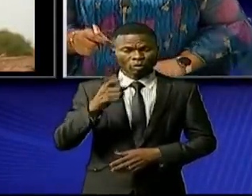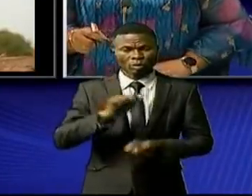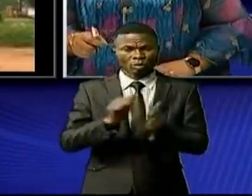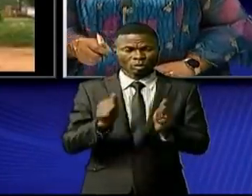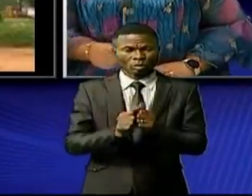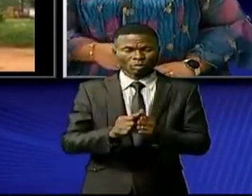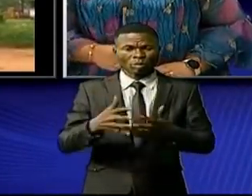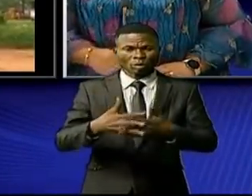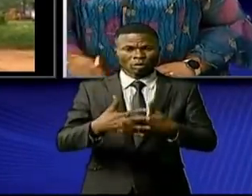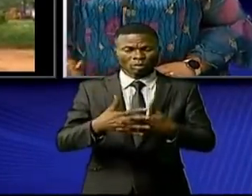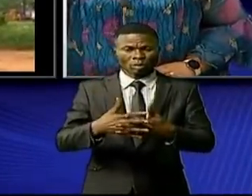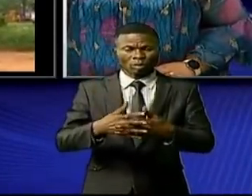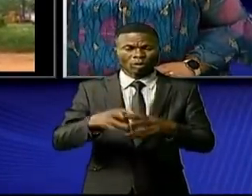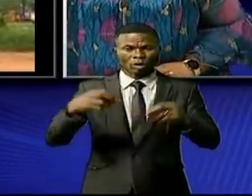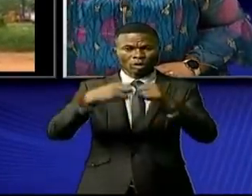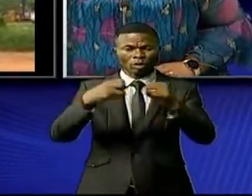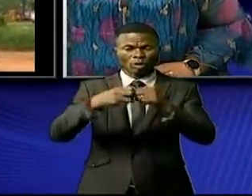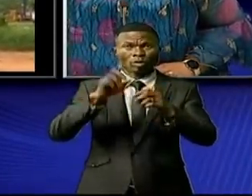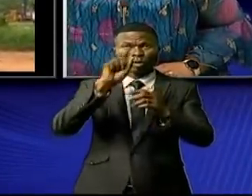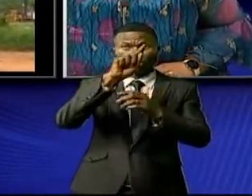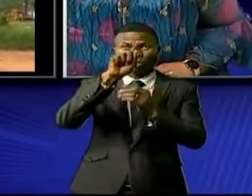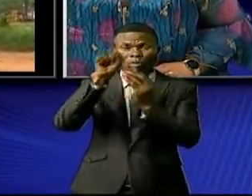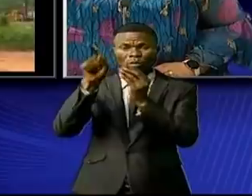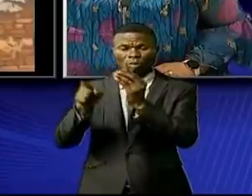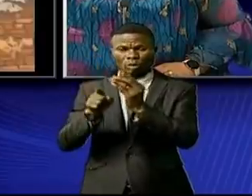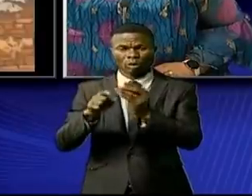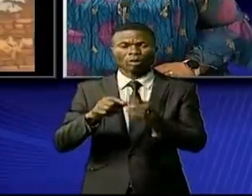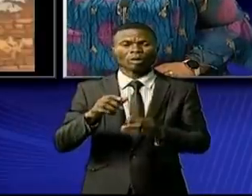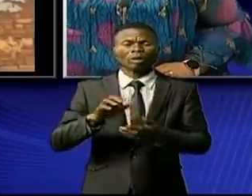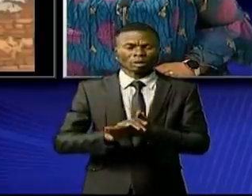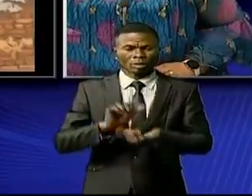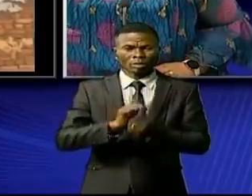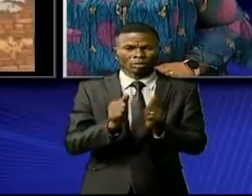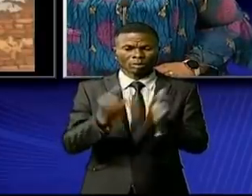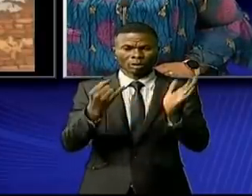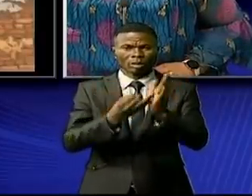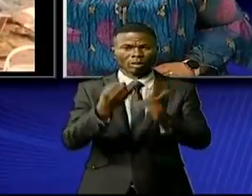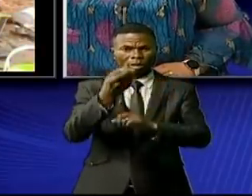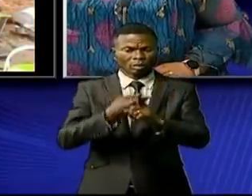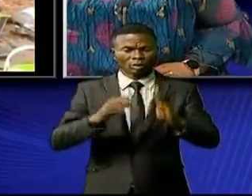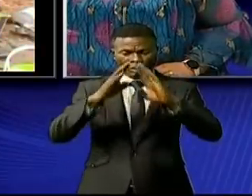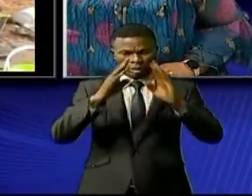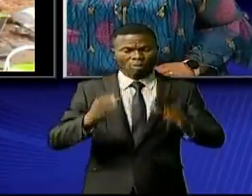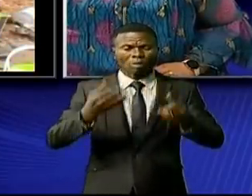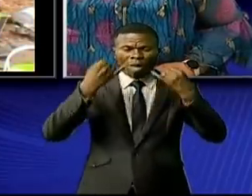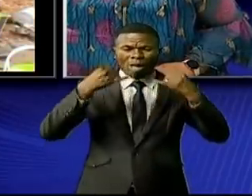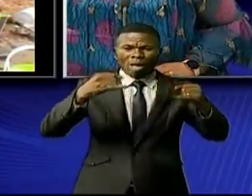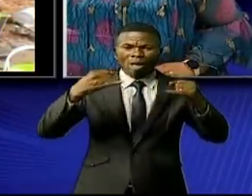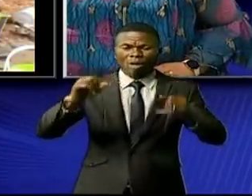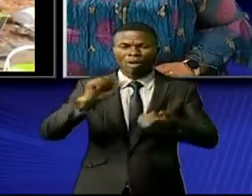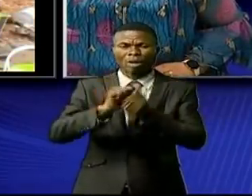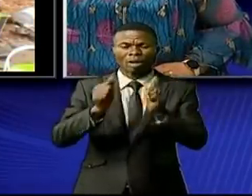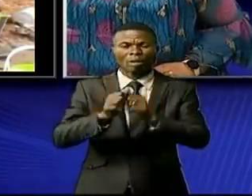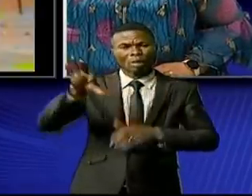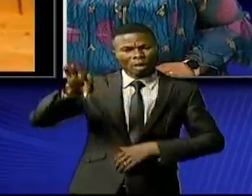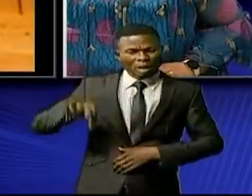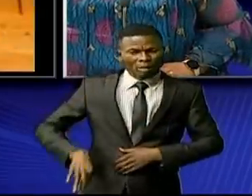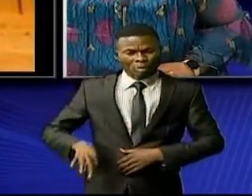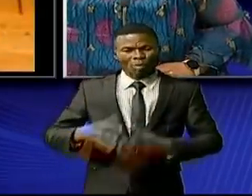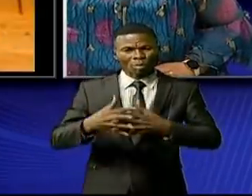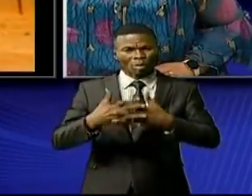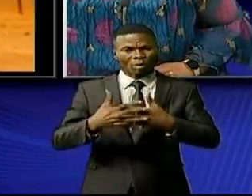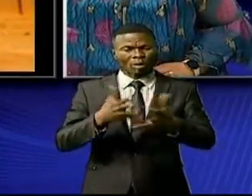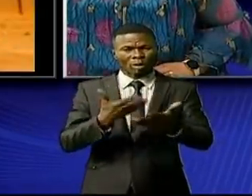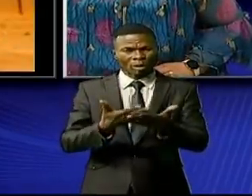à prépayement de la SNEL installé depuis 7 mois. Les ménageurs ont été sensibilisés sur les avantages de cet outil